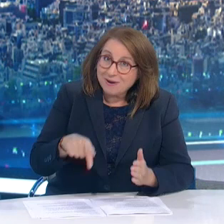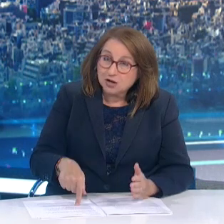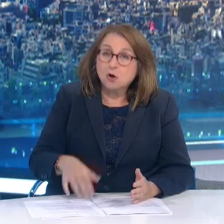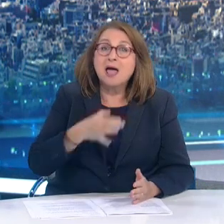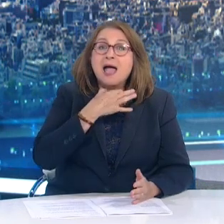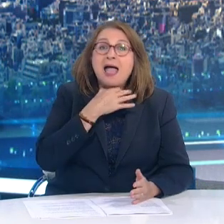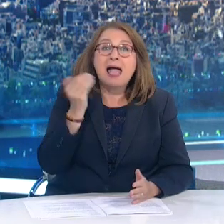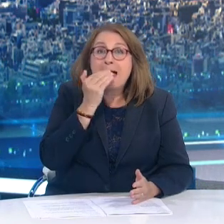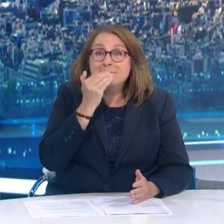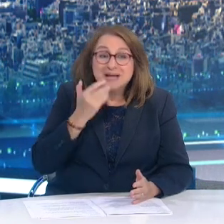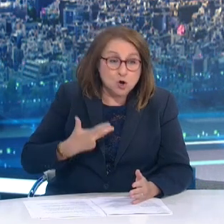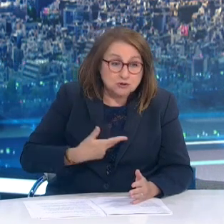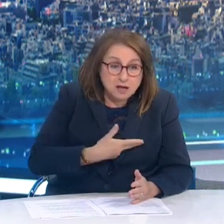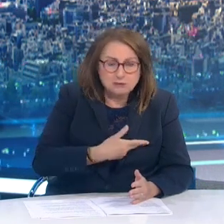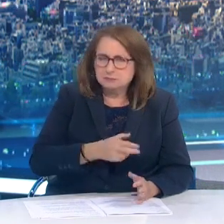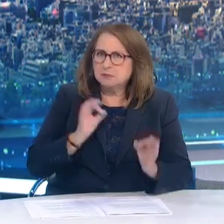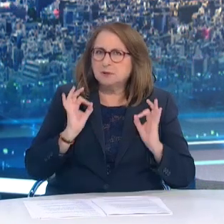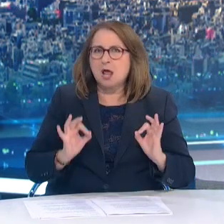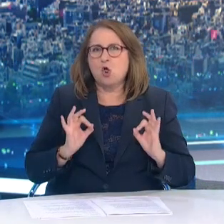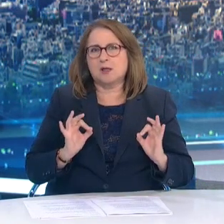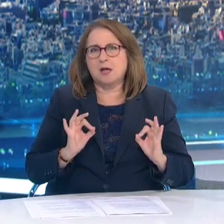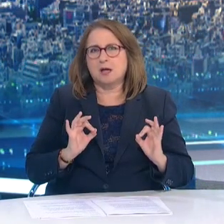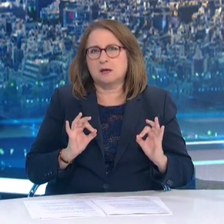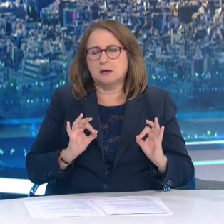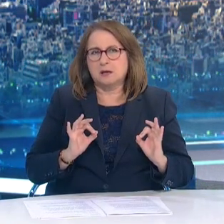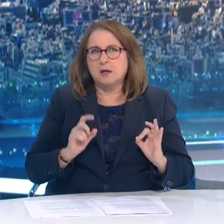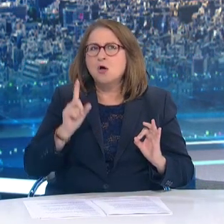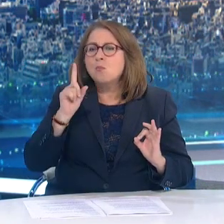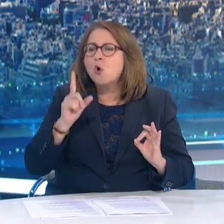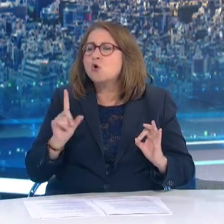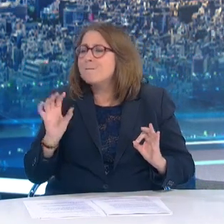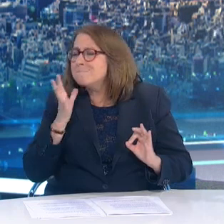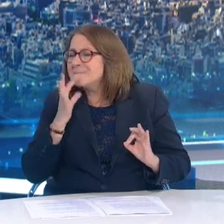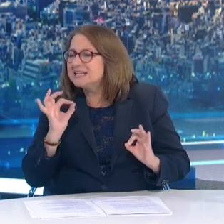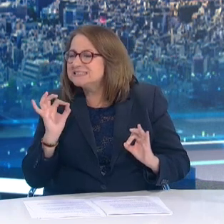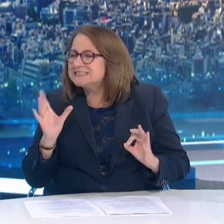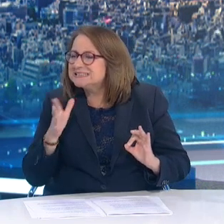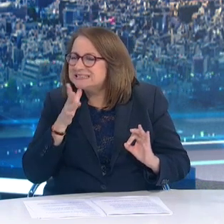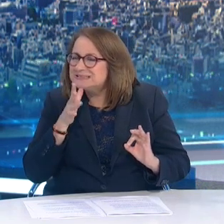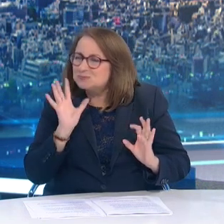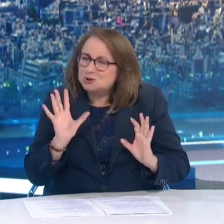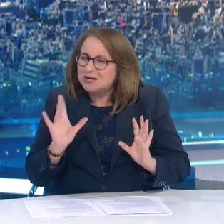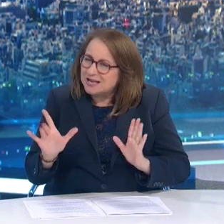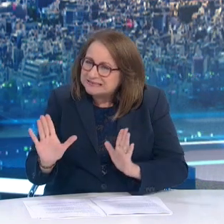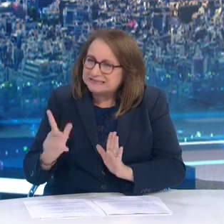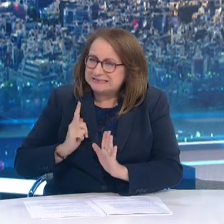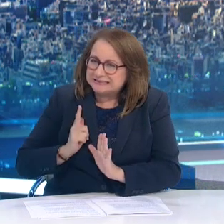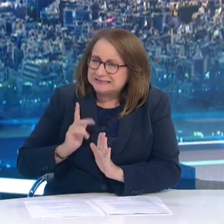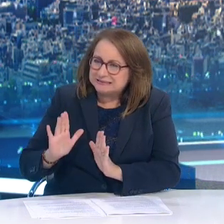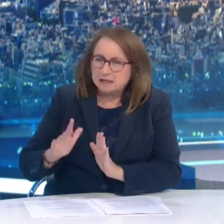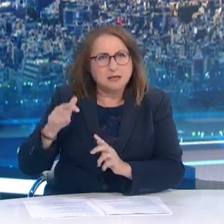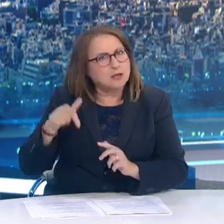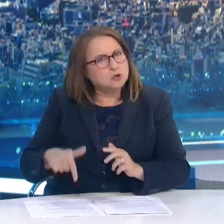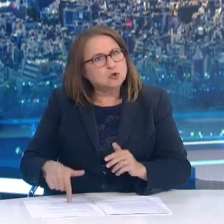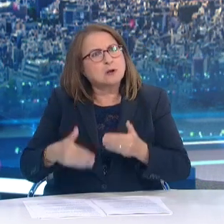κανονικά στα νοσοκομεία της χώρας μας Και αυτό καταδεικνύει για μία ακόμη φορά Το σύστημα Υγεία λειτουργήσε και όλες οι δομές